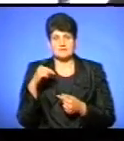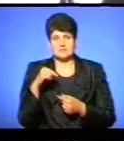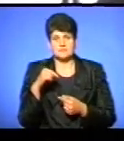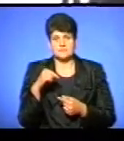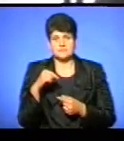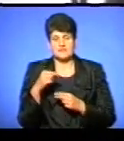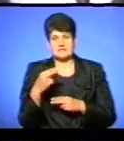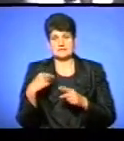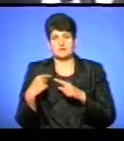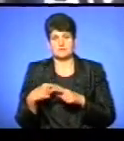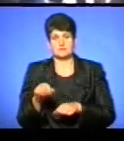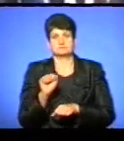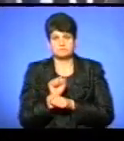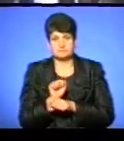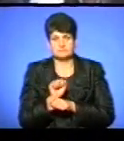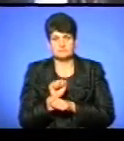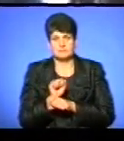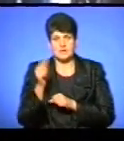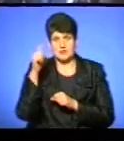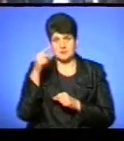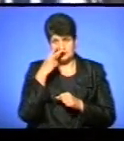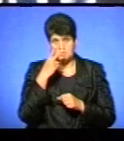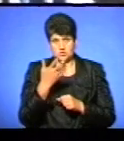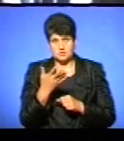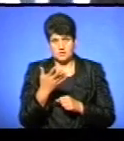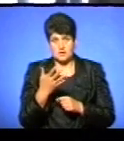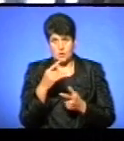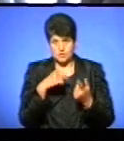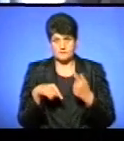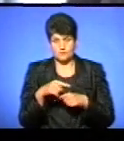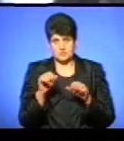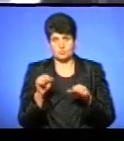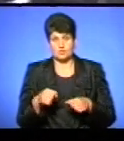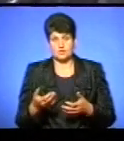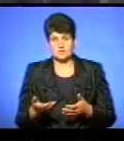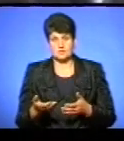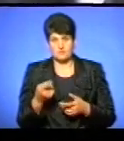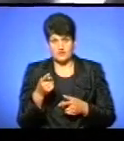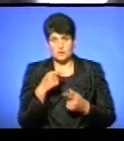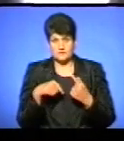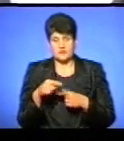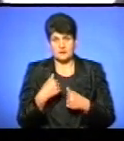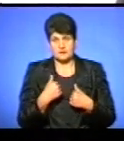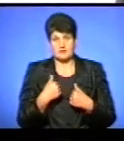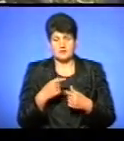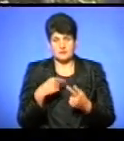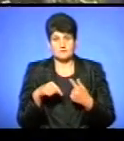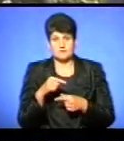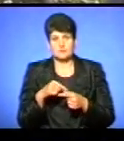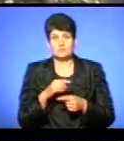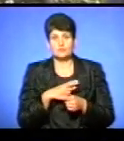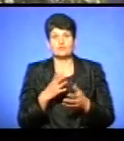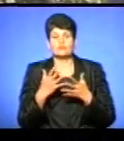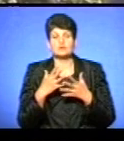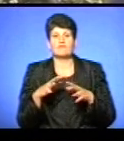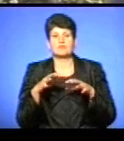Задом здав, вона загло. А знак водій бачить? Так, я розумію, а розвернутися можна? То ви розверталися? Так, Було встановлено